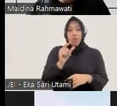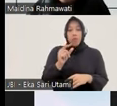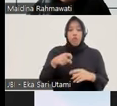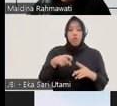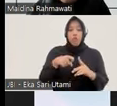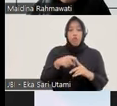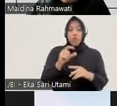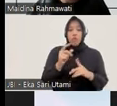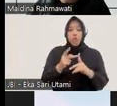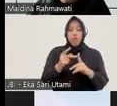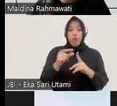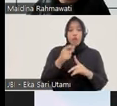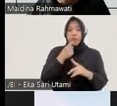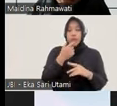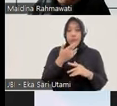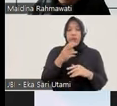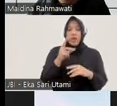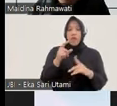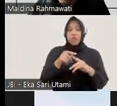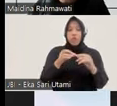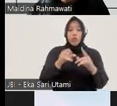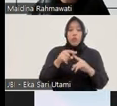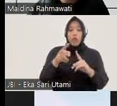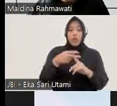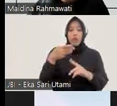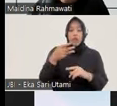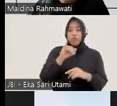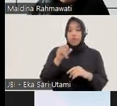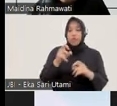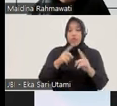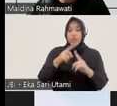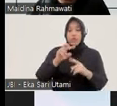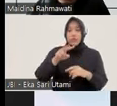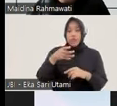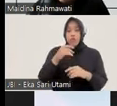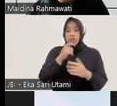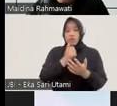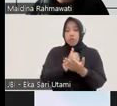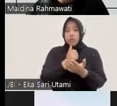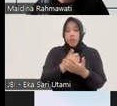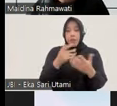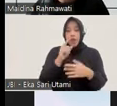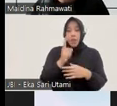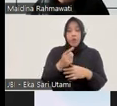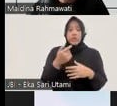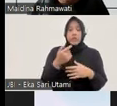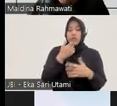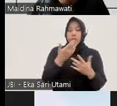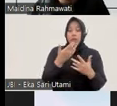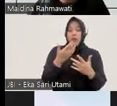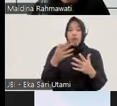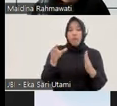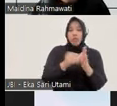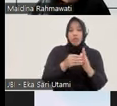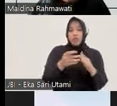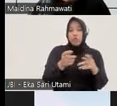berkaitan dengan restoratif justice nah apakah sebenarnya harus diatur secara